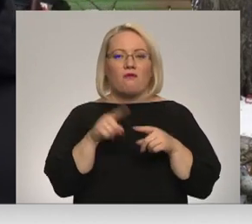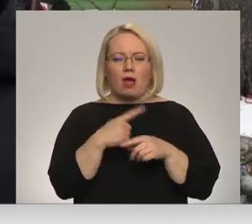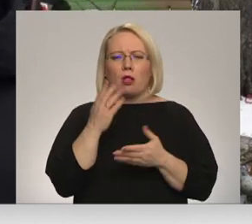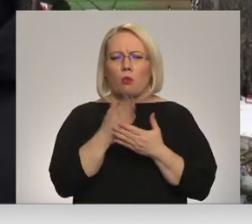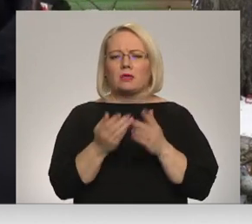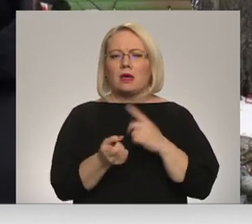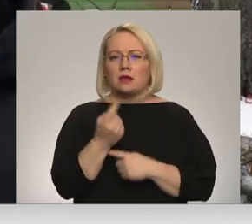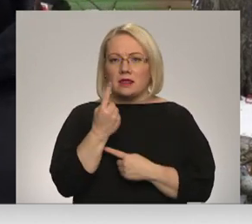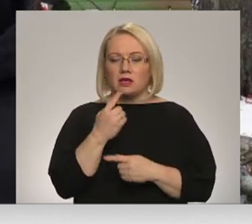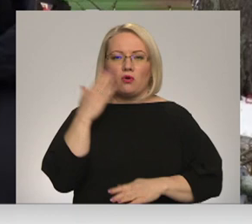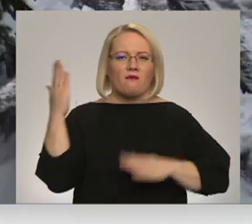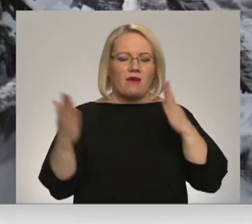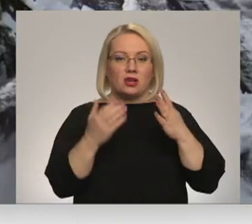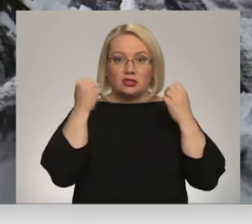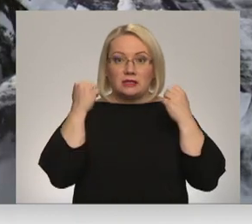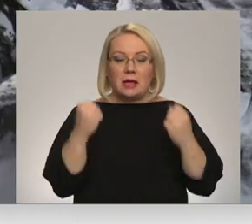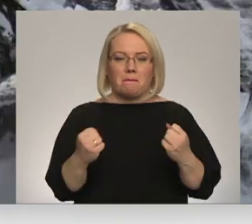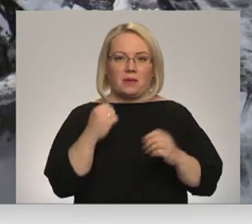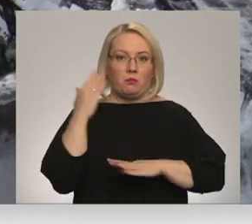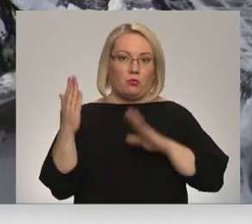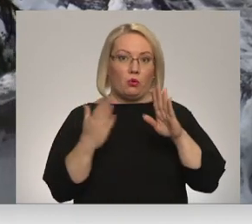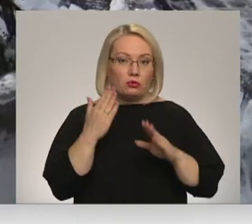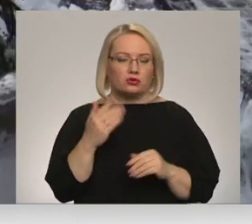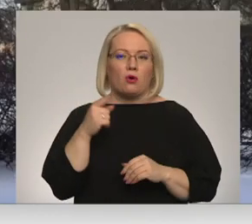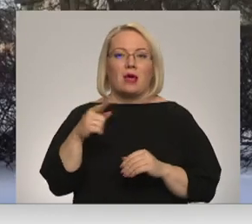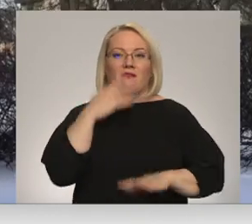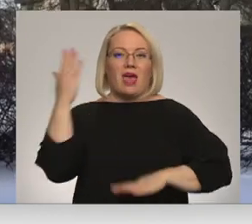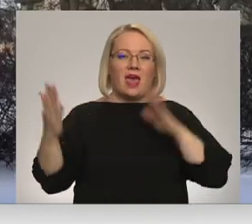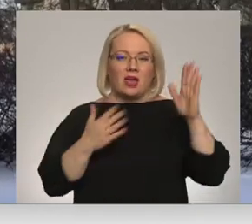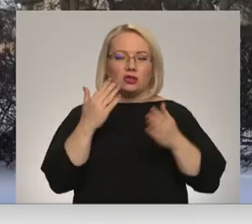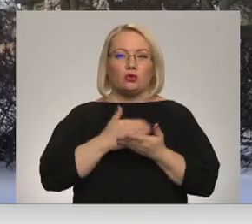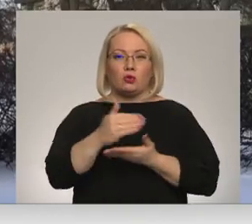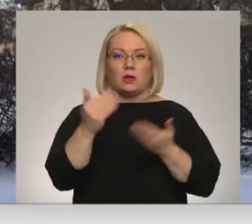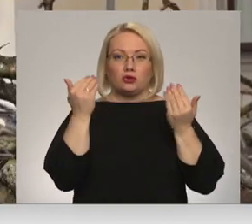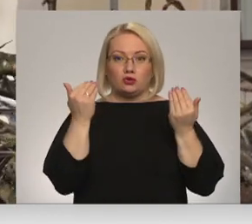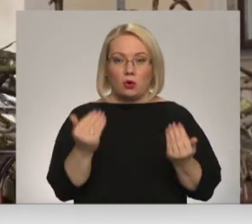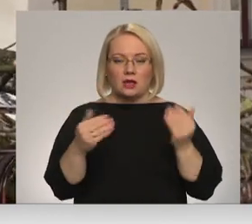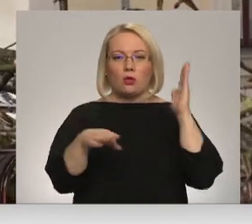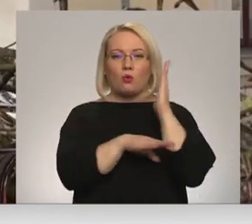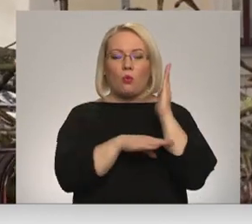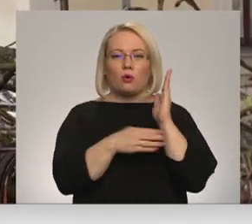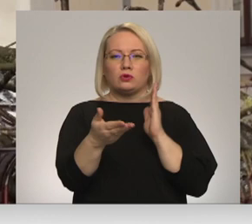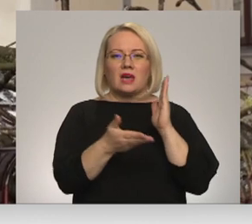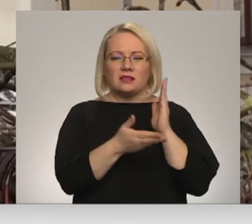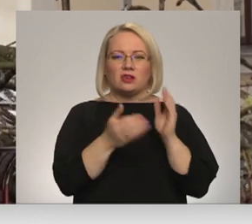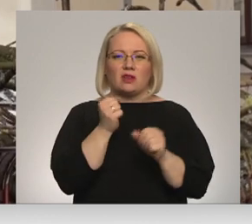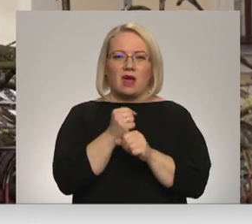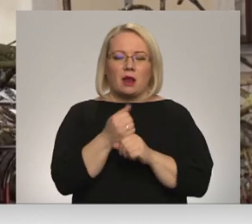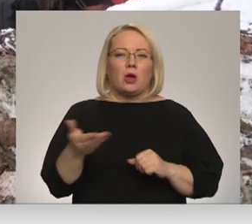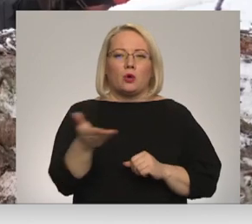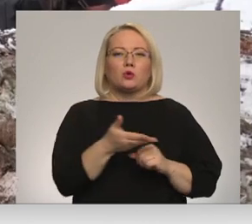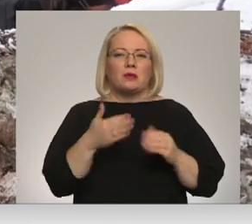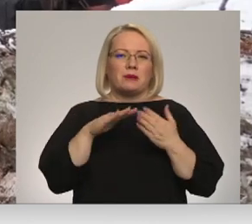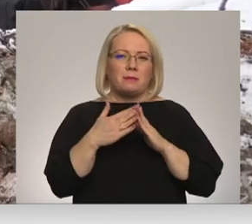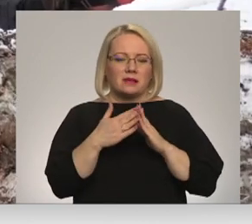radīsies, vērši būs vēl diezgan stīpri. Ďemot vērā to, ka vēj brāzmas turpināsies arī šodien. Koku zāģiešanas darbi kurzemes pilsētās tiks